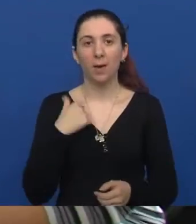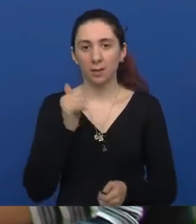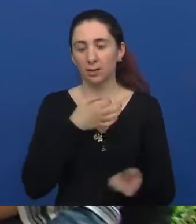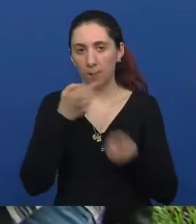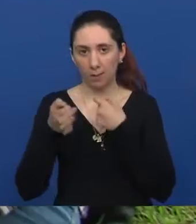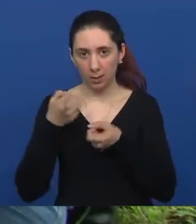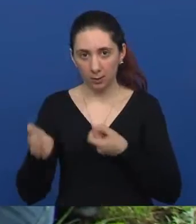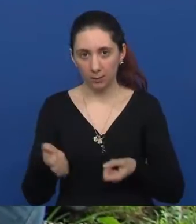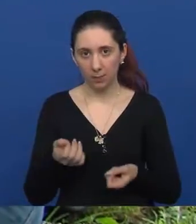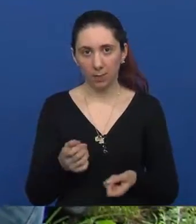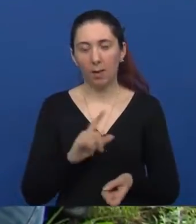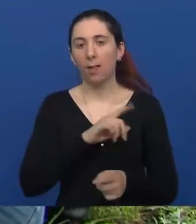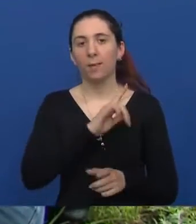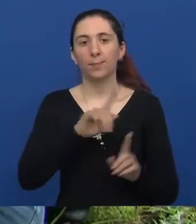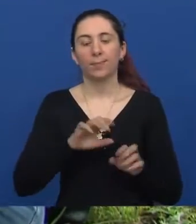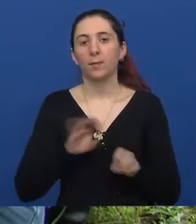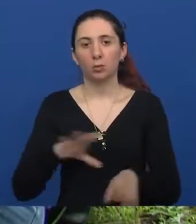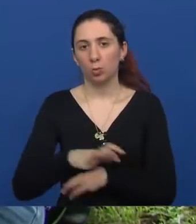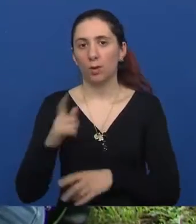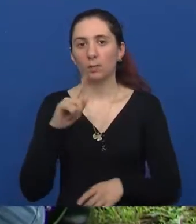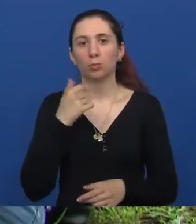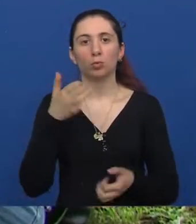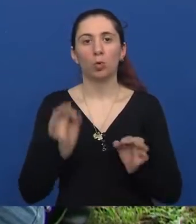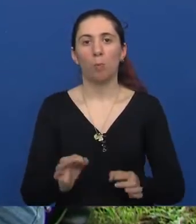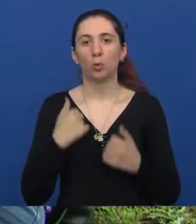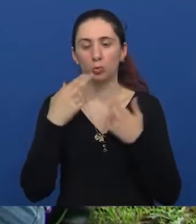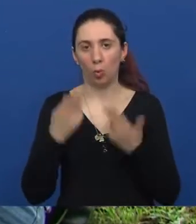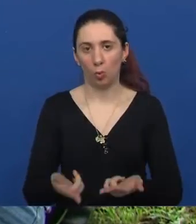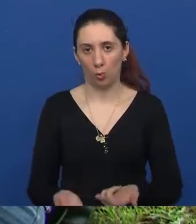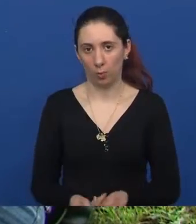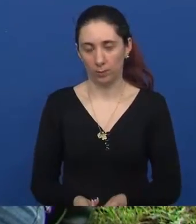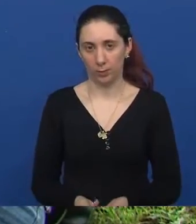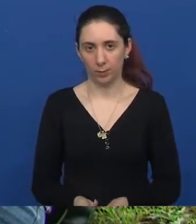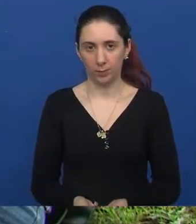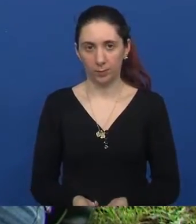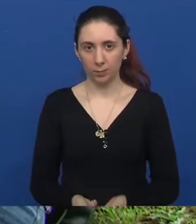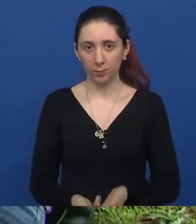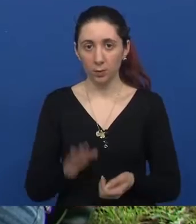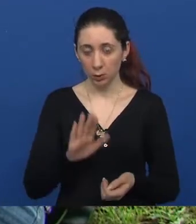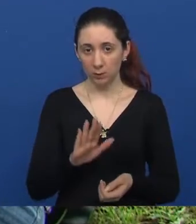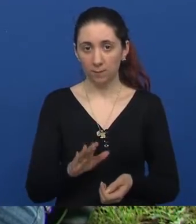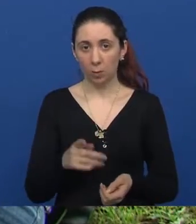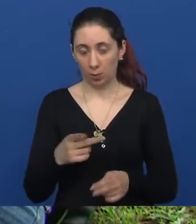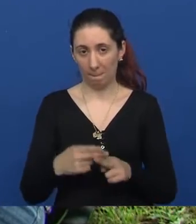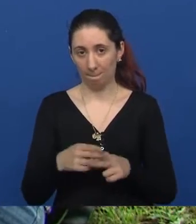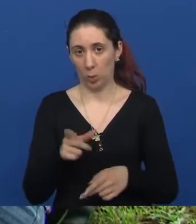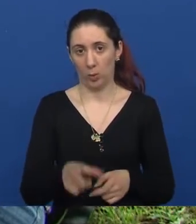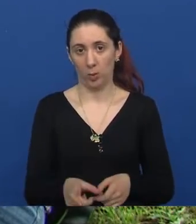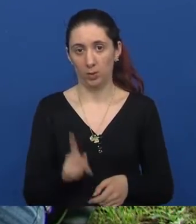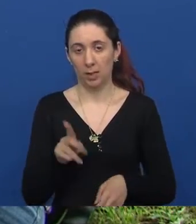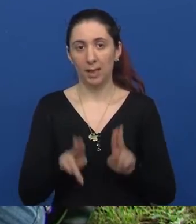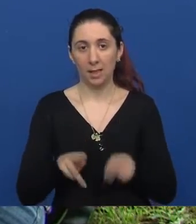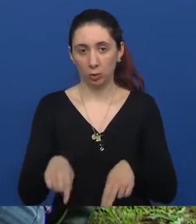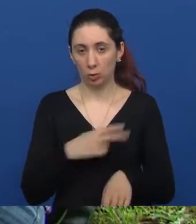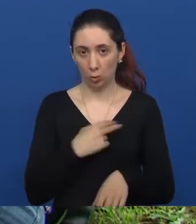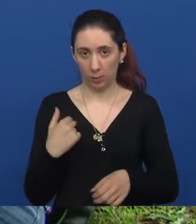jesam, ali nikom ne može dati sto postotni odgovor. Što se tiče zapravo tvoje dijagnoze i njenog liječenja